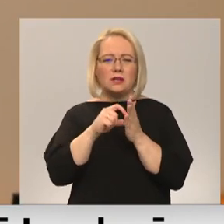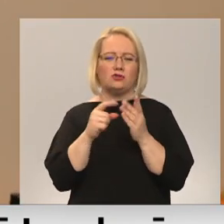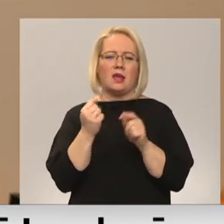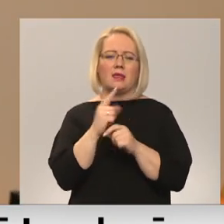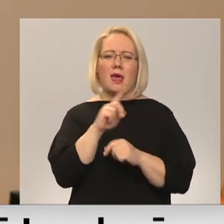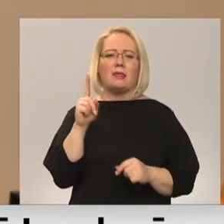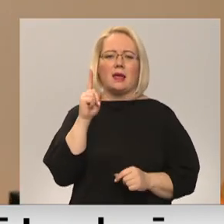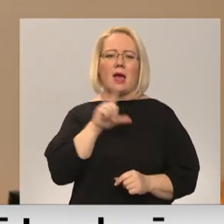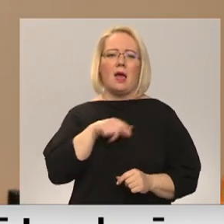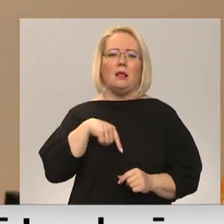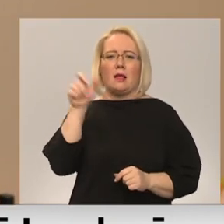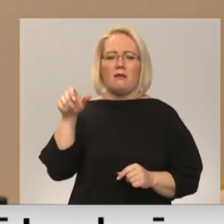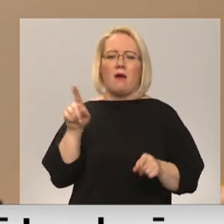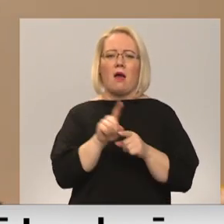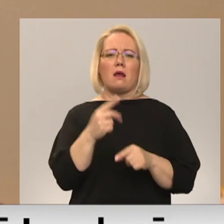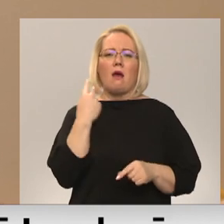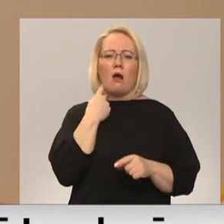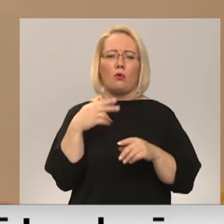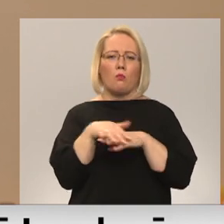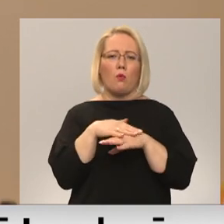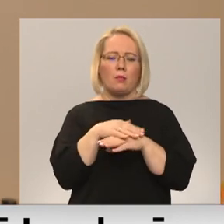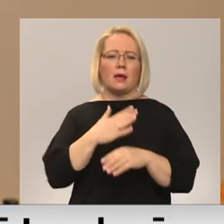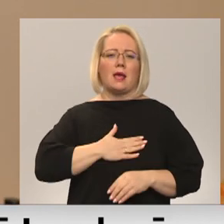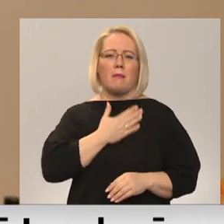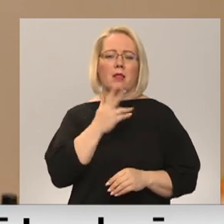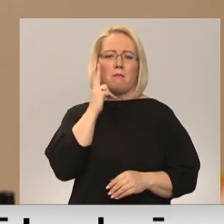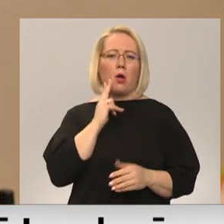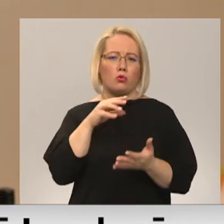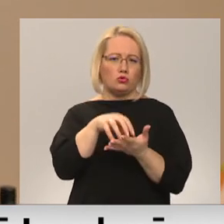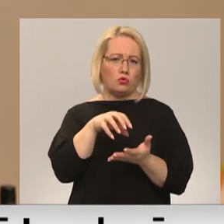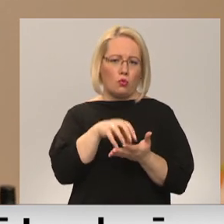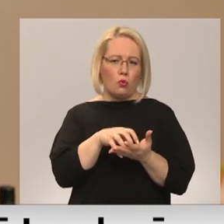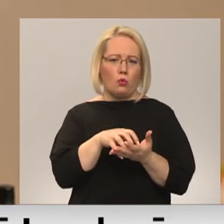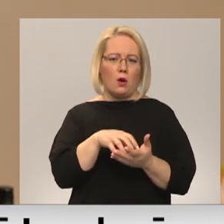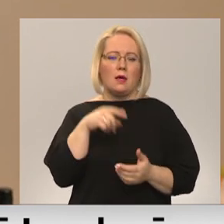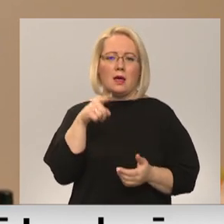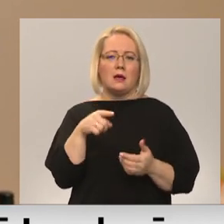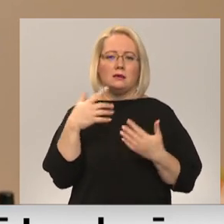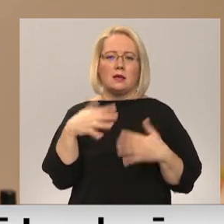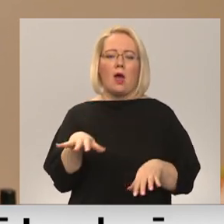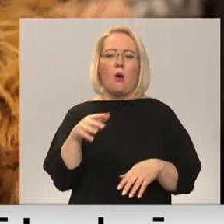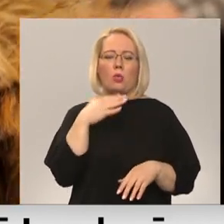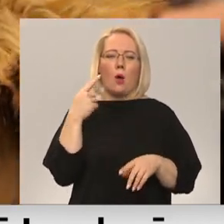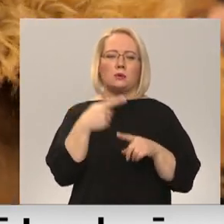latviešiem, bet arī angļu publika ir iemīļojusi meduskūku, kas ir vairāk kād pārvaldīta, jo.